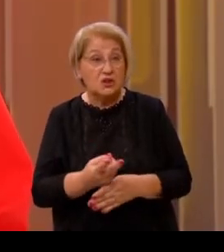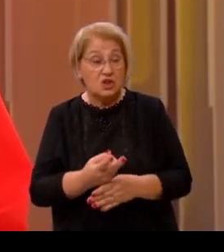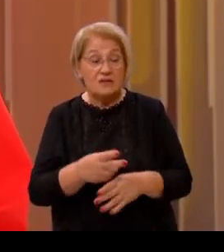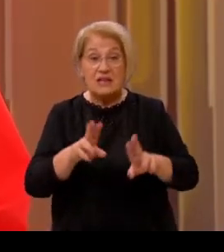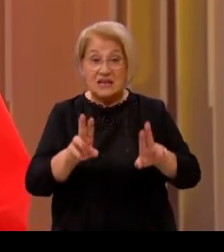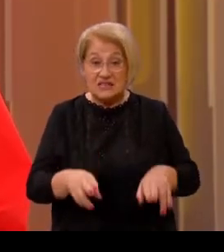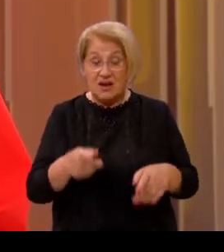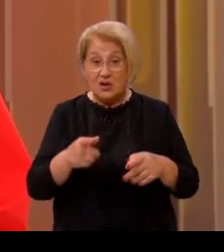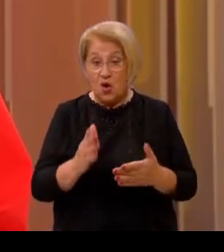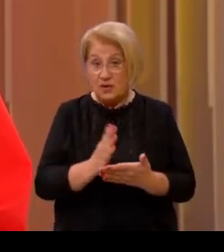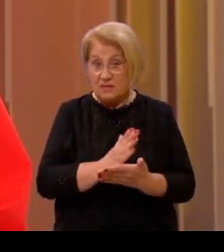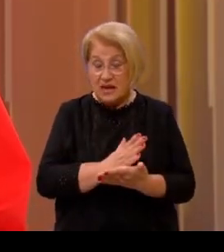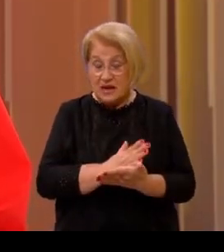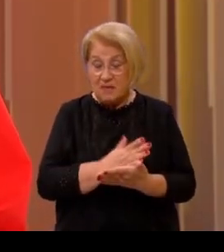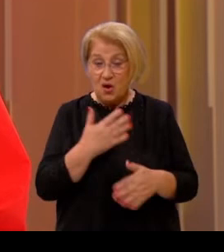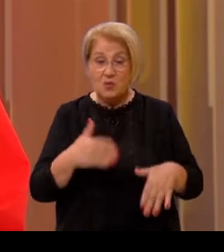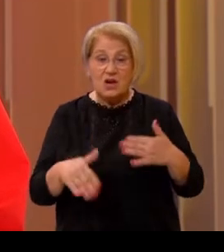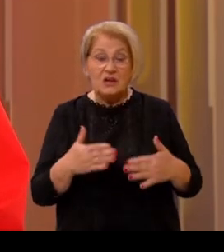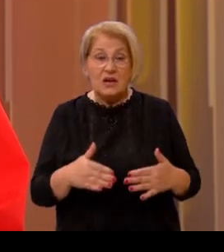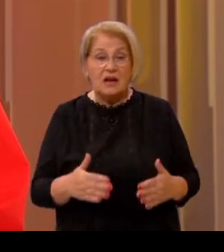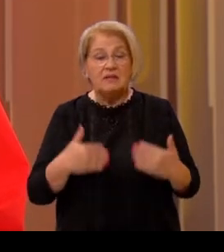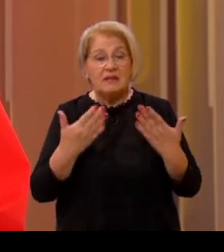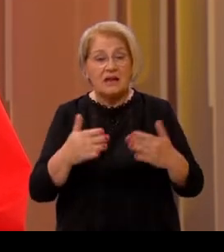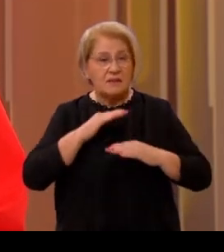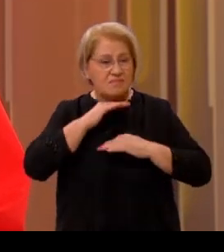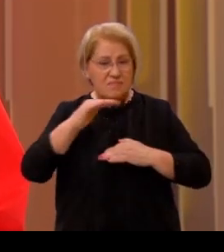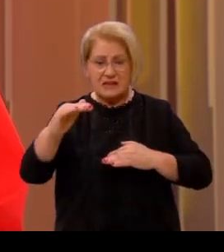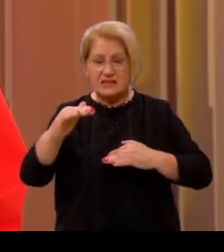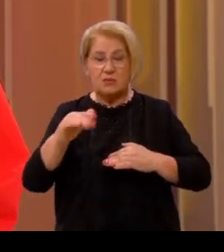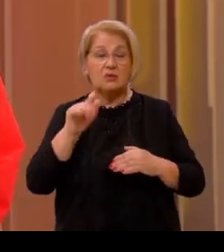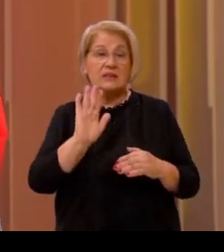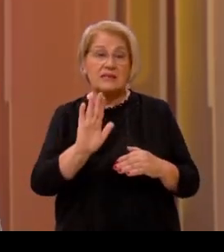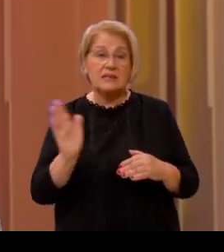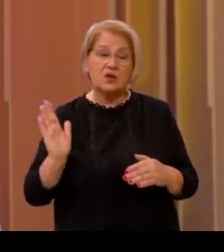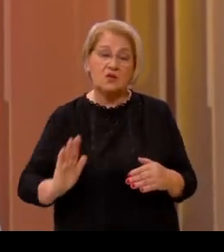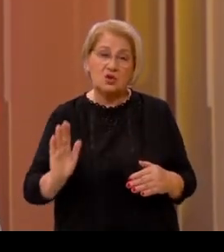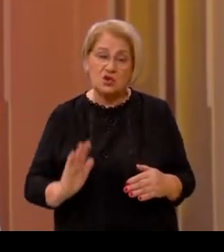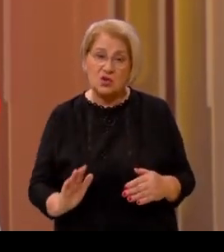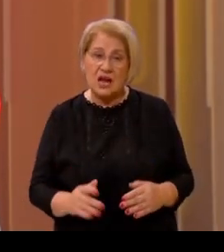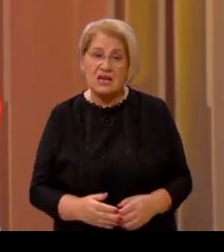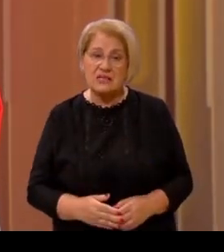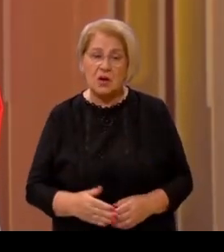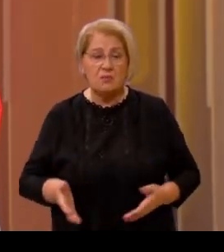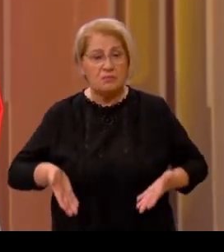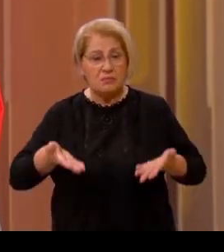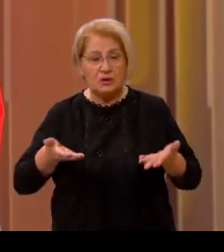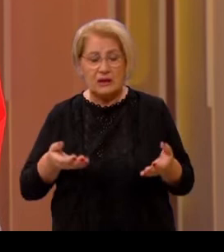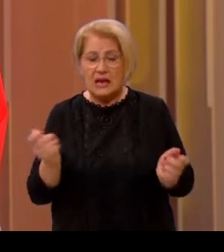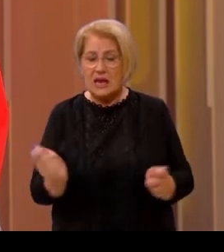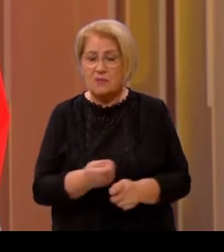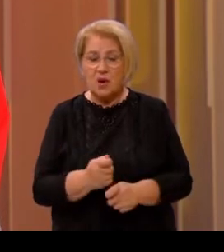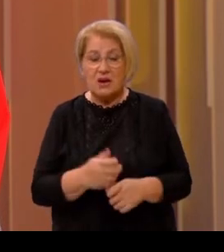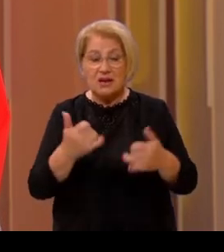s ovim mjerama umirovljenicima dat maksimum da se nekako jevo i njihovo dostojanstvo podigne? Podigne i popravi